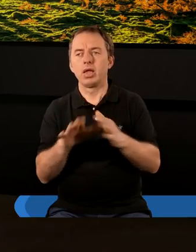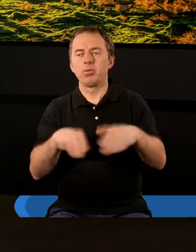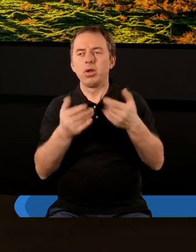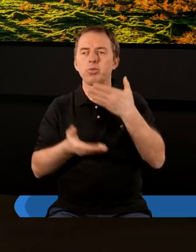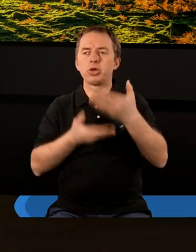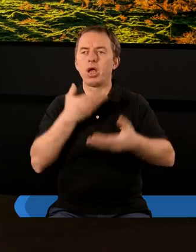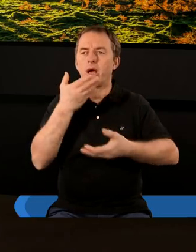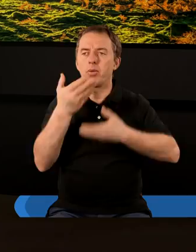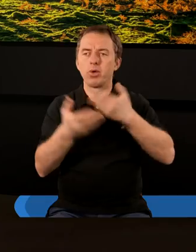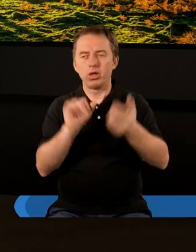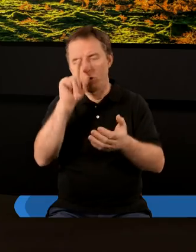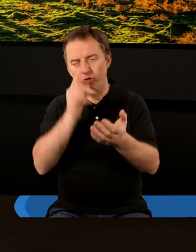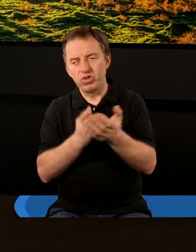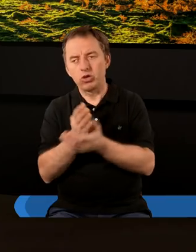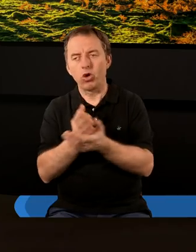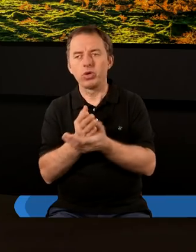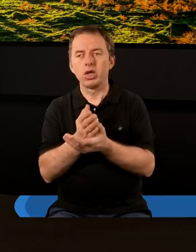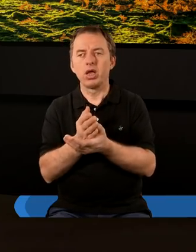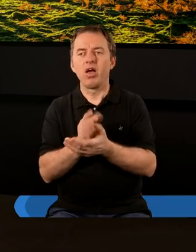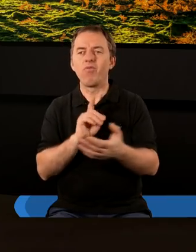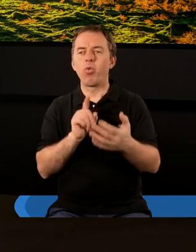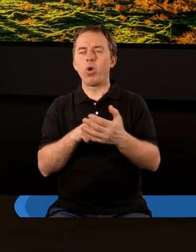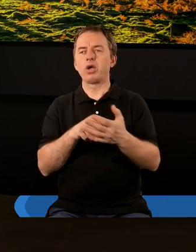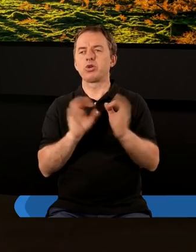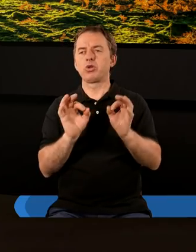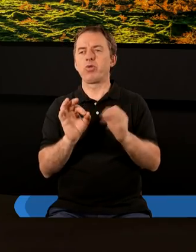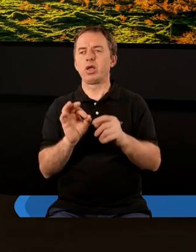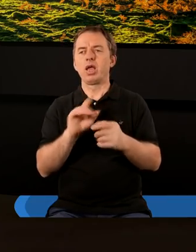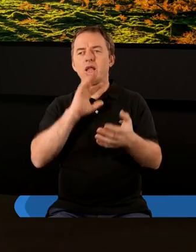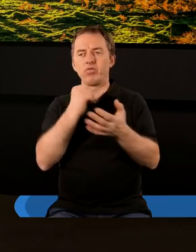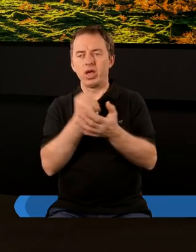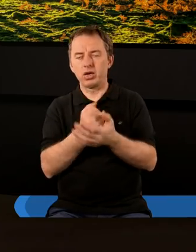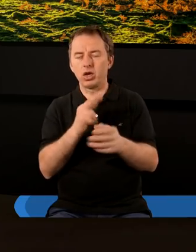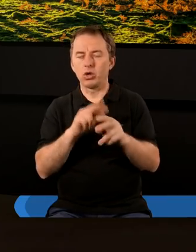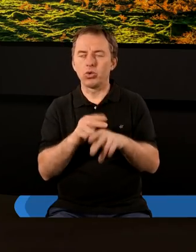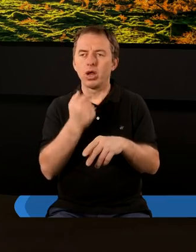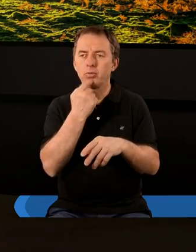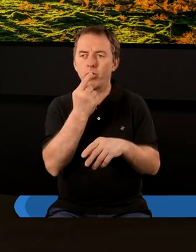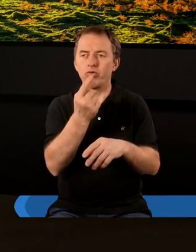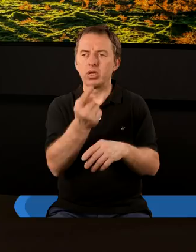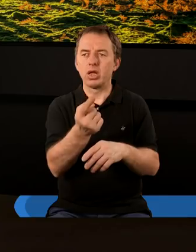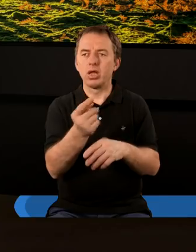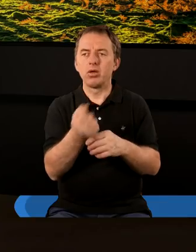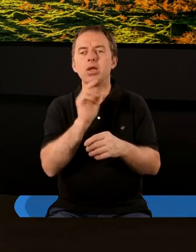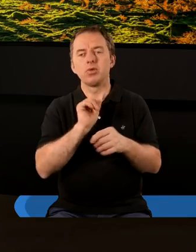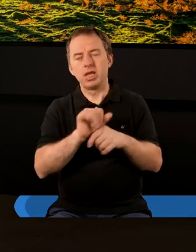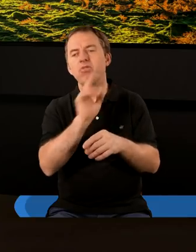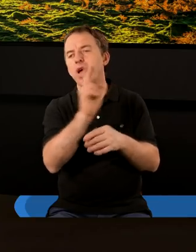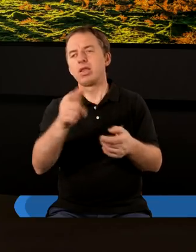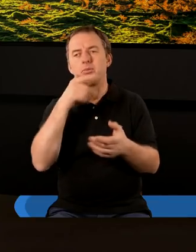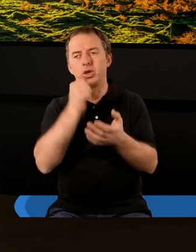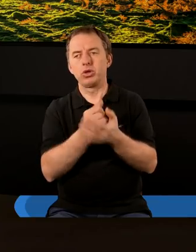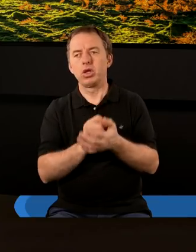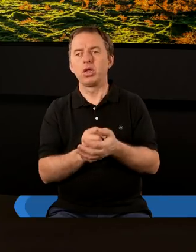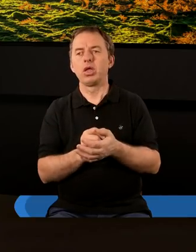zaczyna przemawiać do wierzących, właściwie stwierdzenie, które, tak jak powiedziałem, pojawia się w każdym z tych